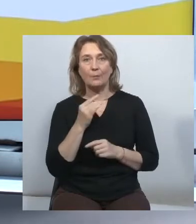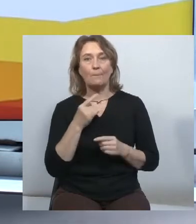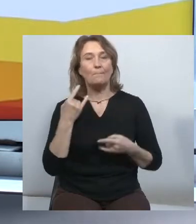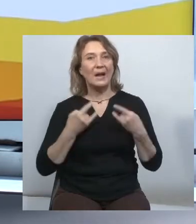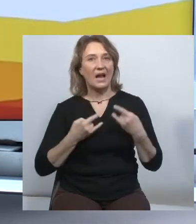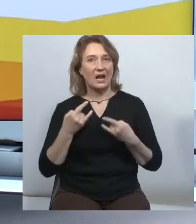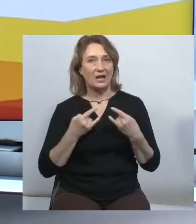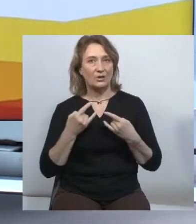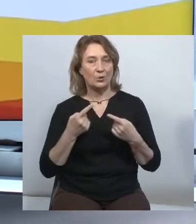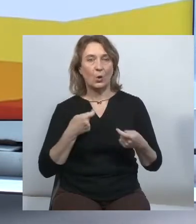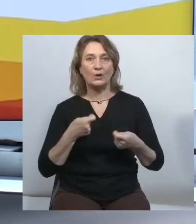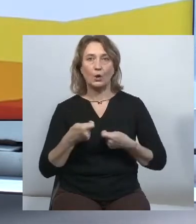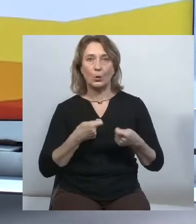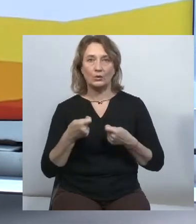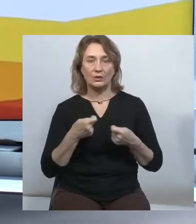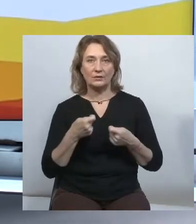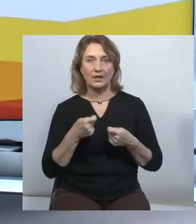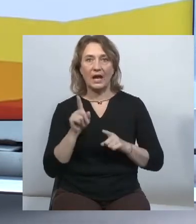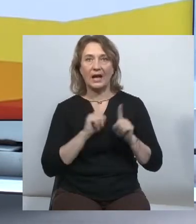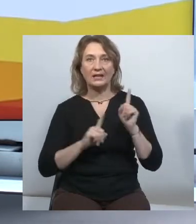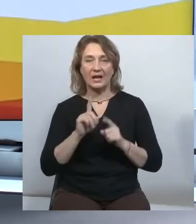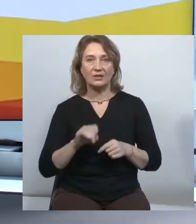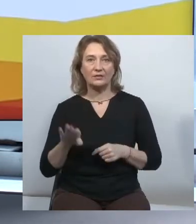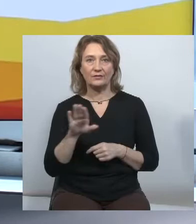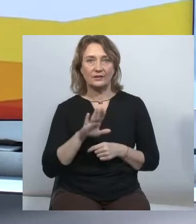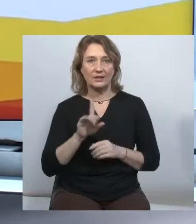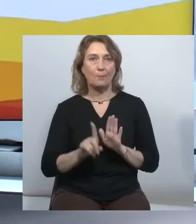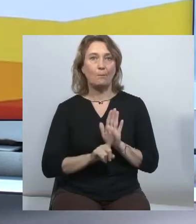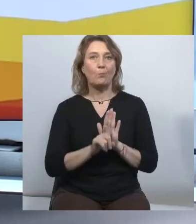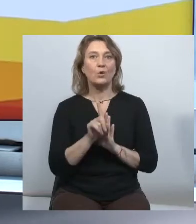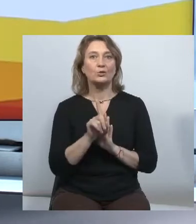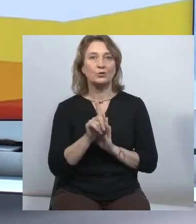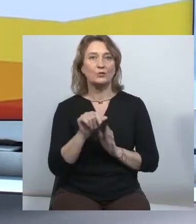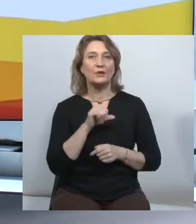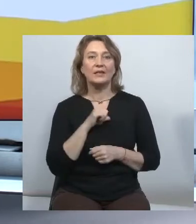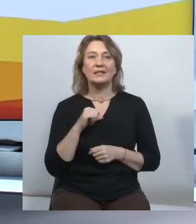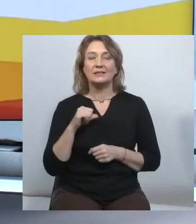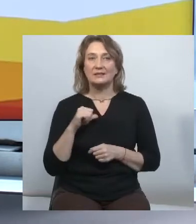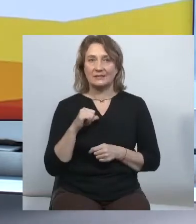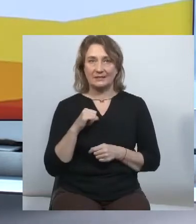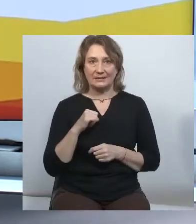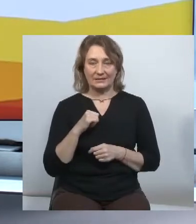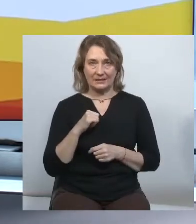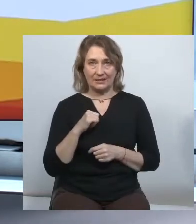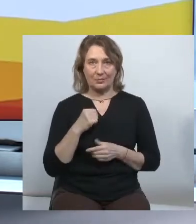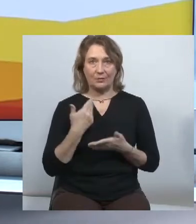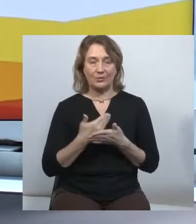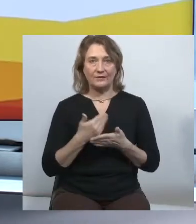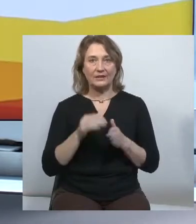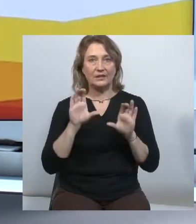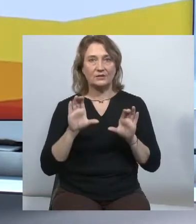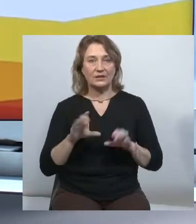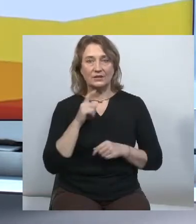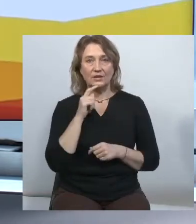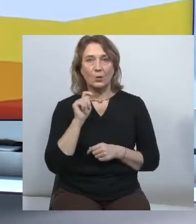відповідно до стандартів Ради Європи. І, власне, почнемо, мабуть, саме з стандартів і приведення законодавства